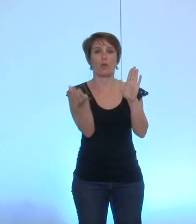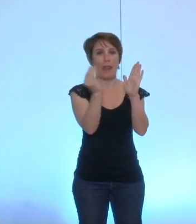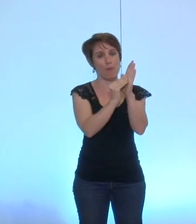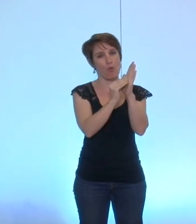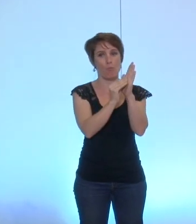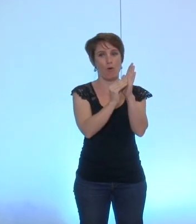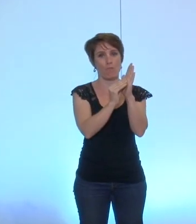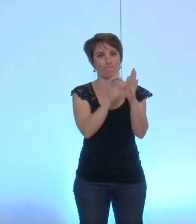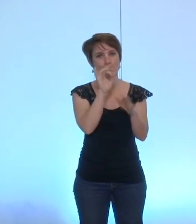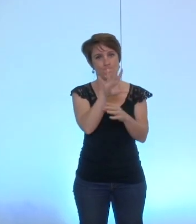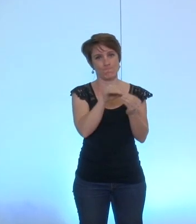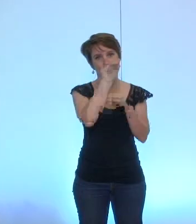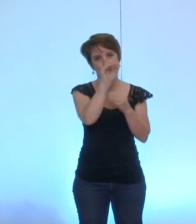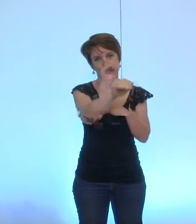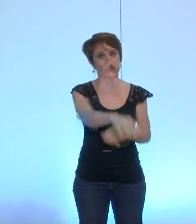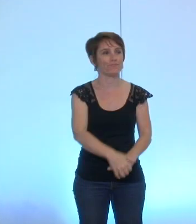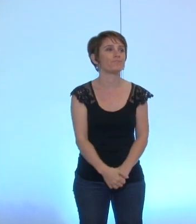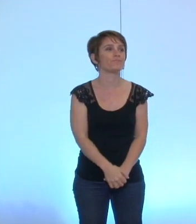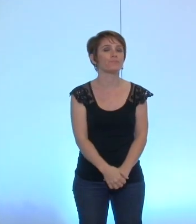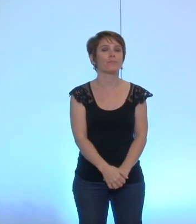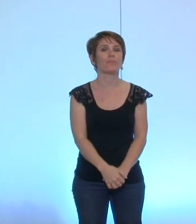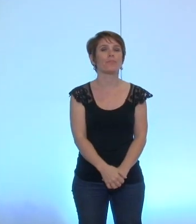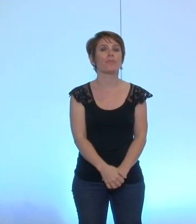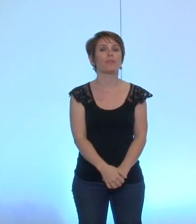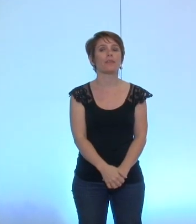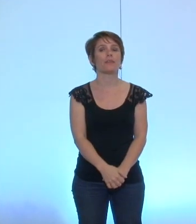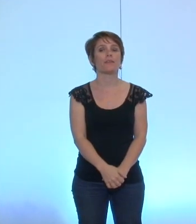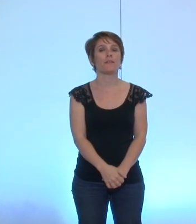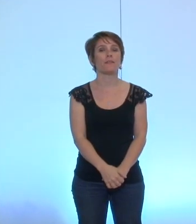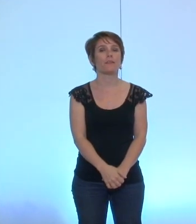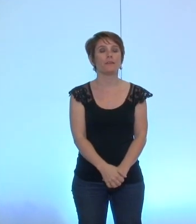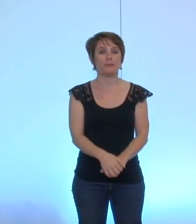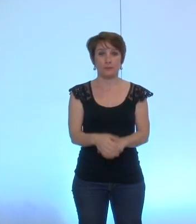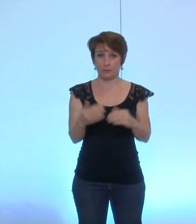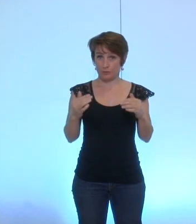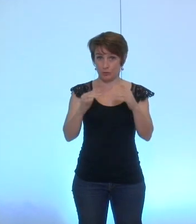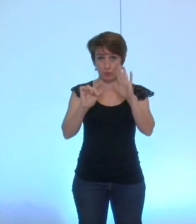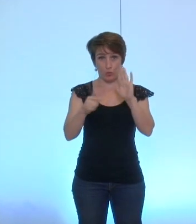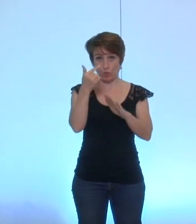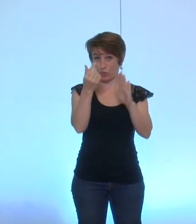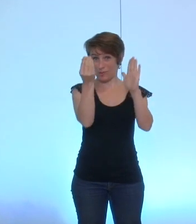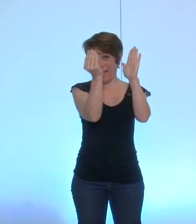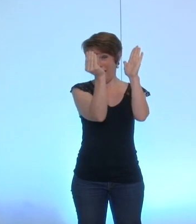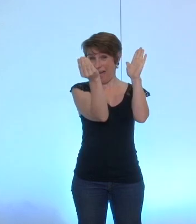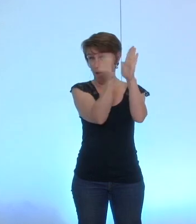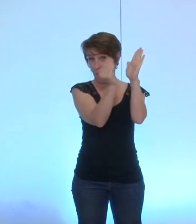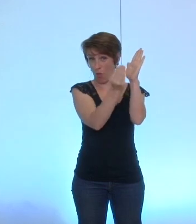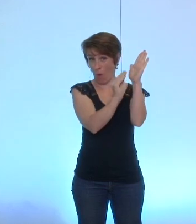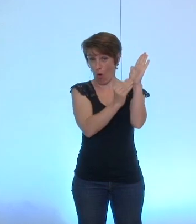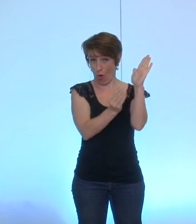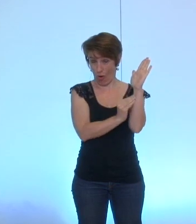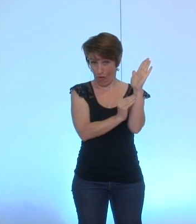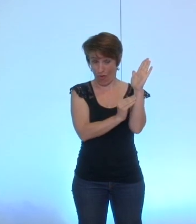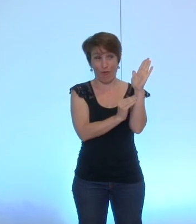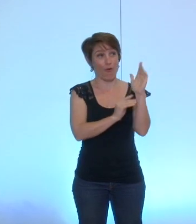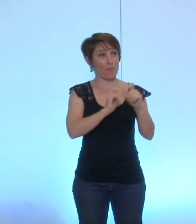repoussé et nous avons abordé les 12 amendements de cette délibération vous